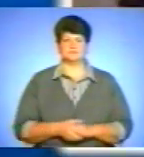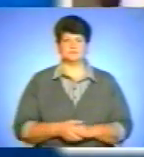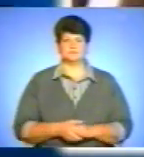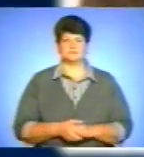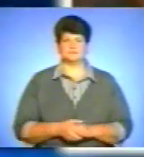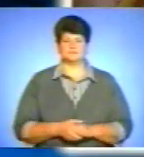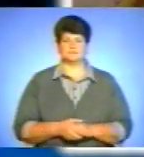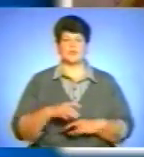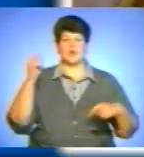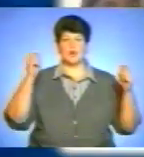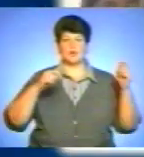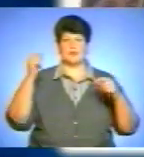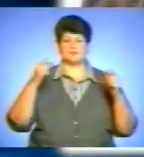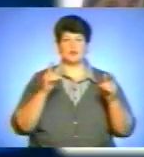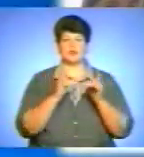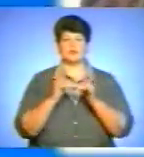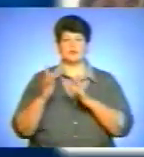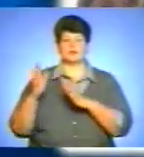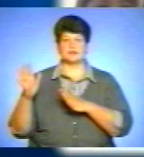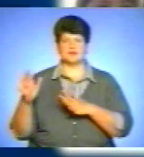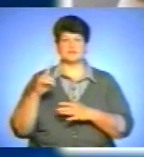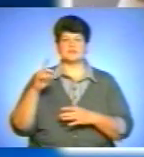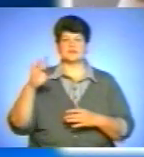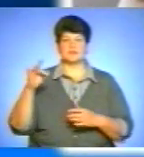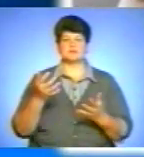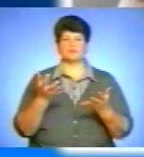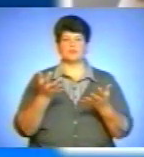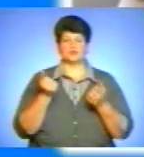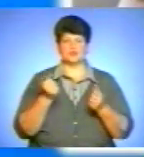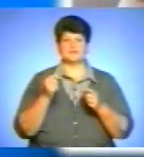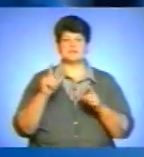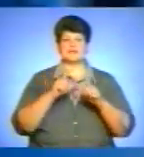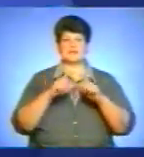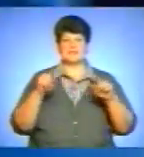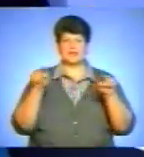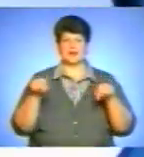Колегіум-інтернат знамення, що у Зарваниці, отримав сертифікат на нові комп'ютери.